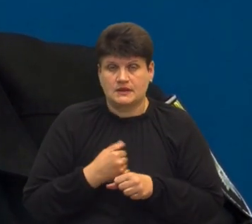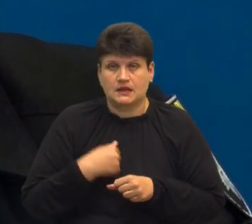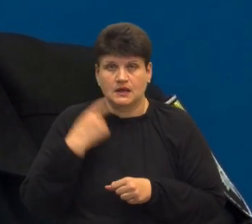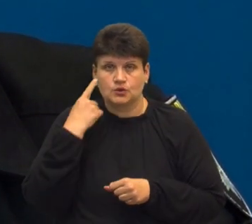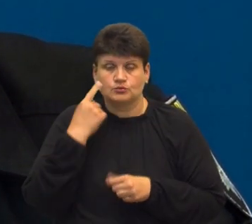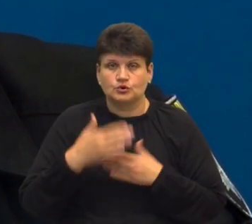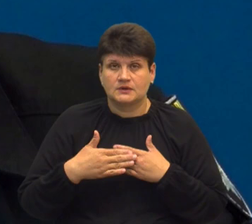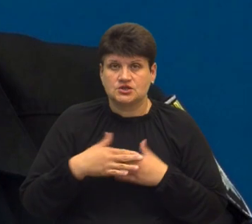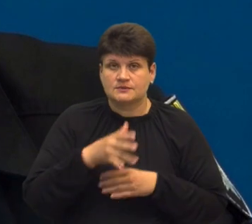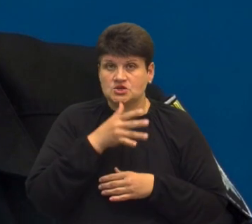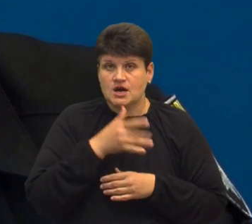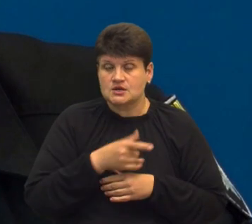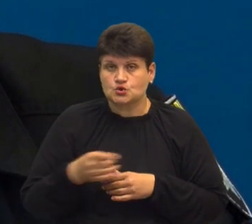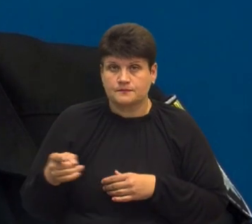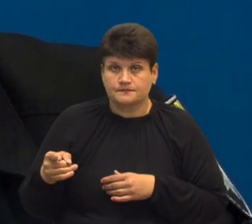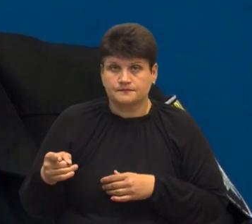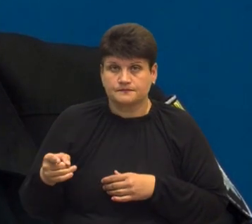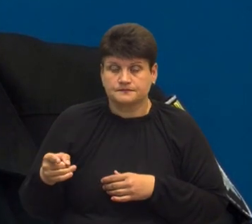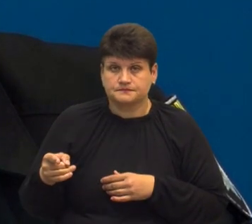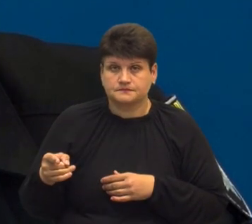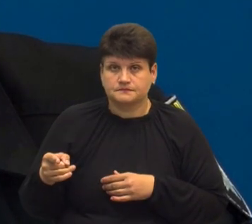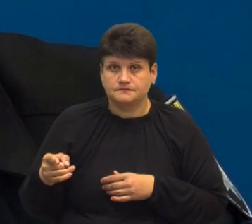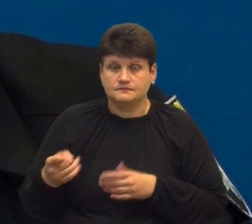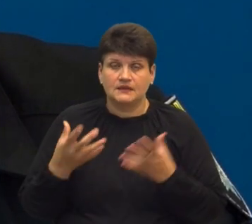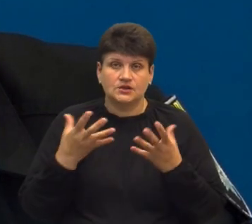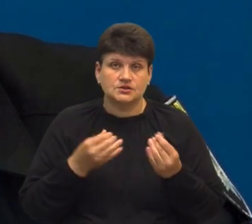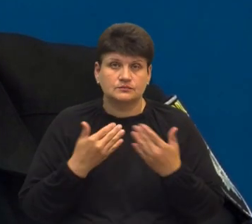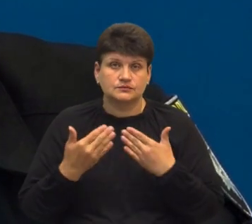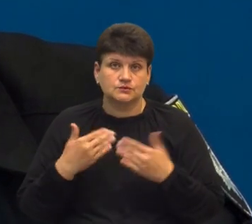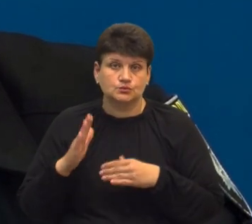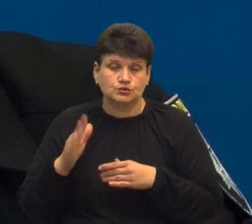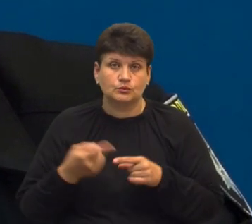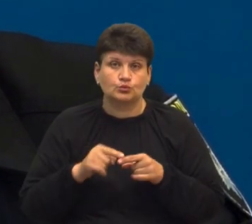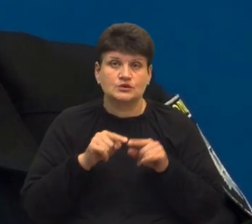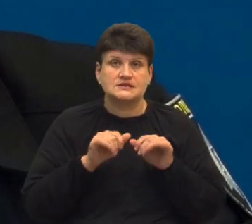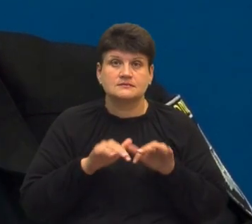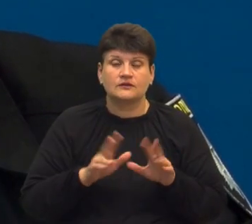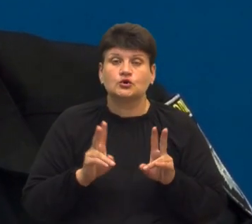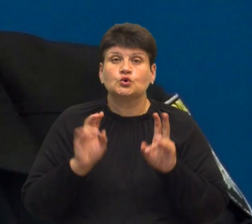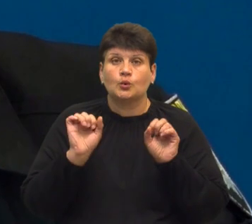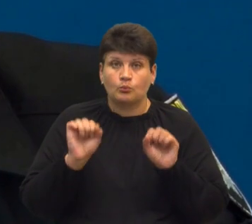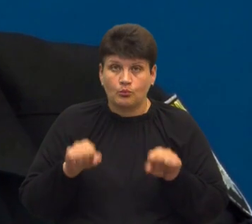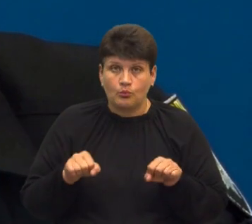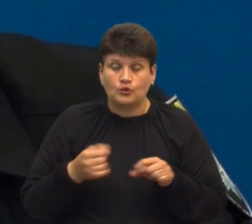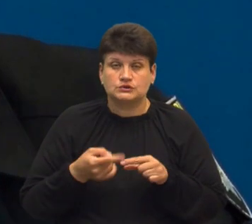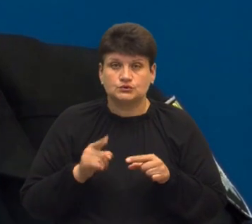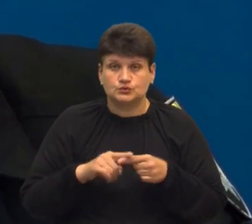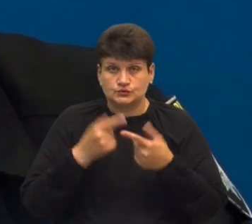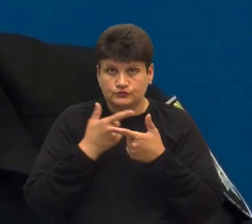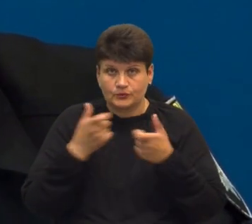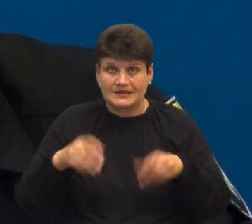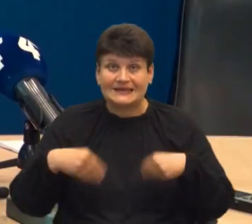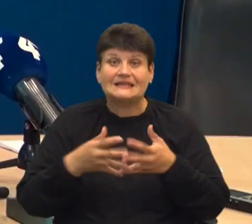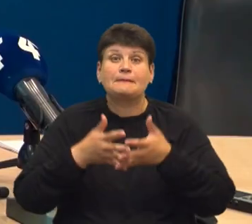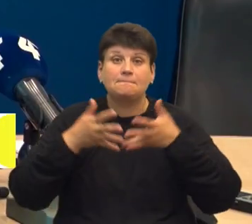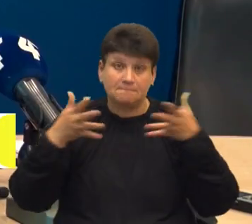часом ми ще поспілкуємося по цій справі. І той, хто може вам інформацію дати більше,